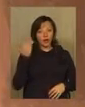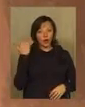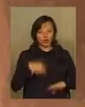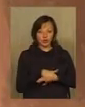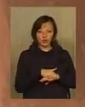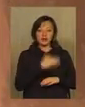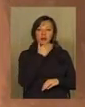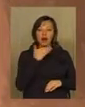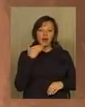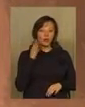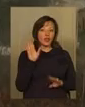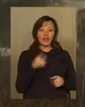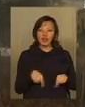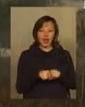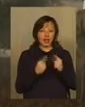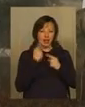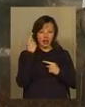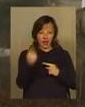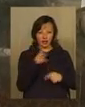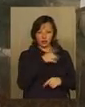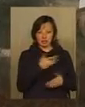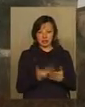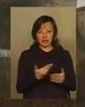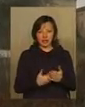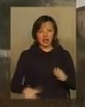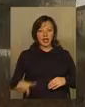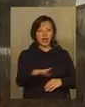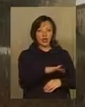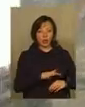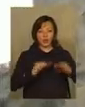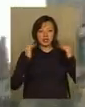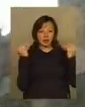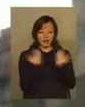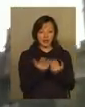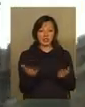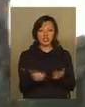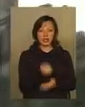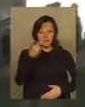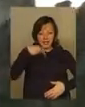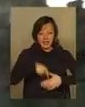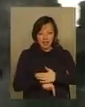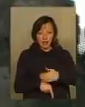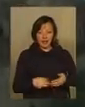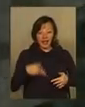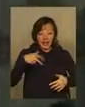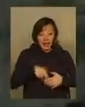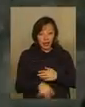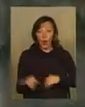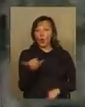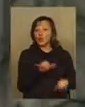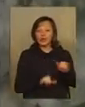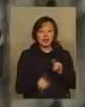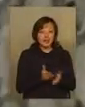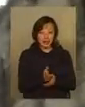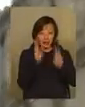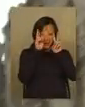взагалі чимало. Навіть не таких далеких у Чесі. Скажімо, на території самого заповіднику знайшли підземний хід. Однак куди він веде,